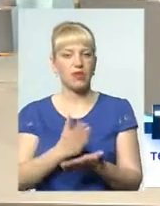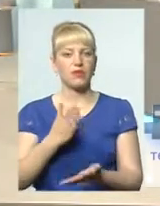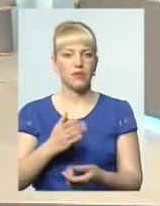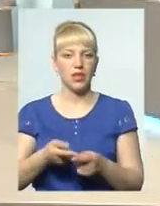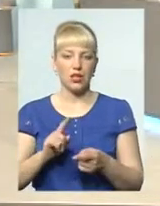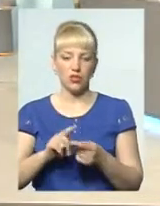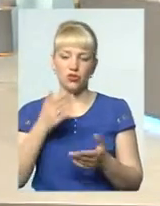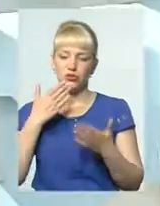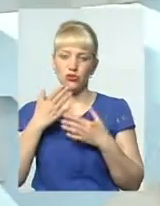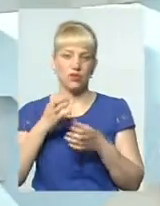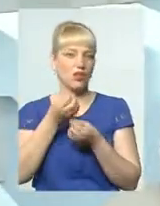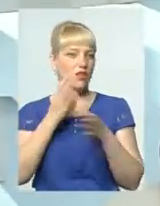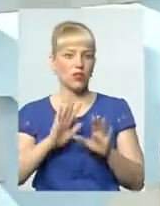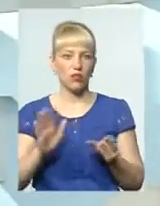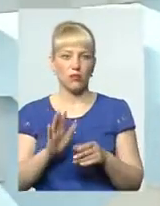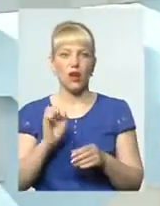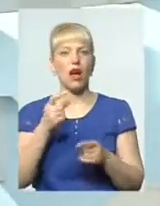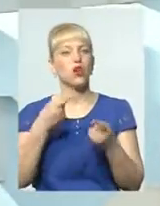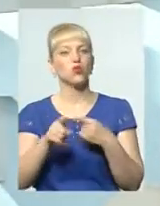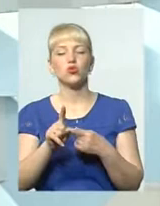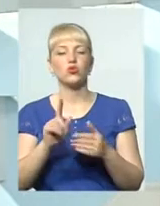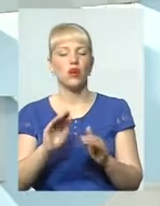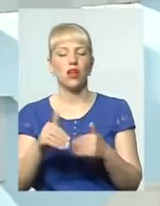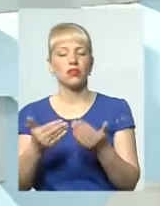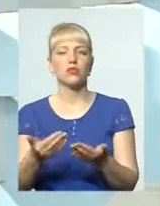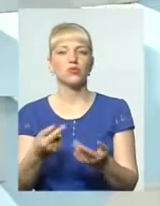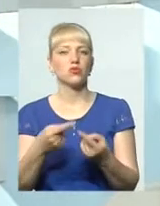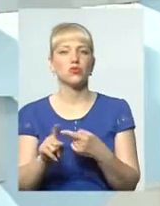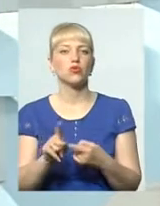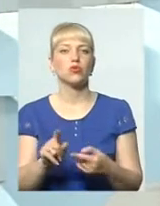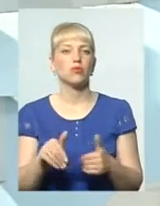стосунки не є зовсім добрі. А яка альтернатива пропонується цій дитині?